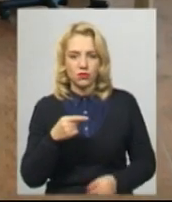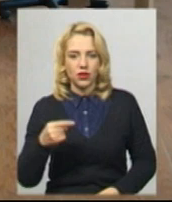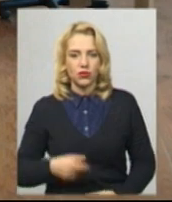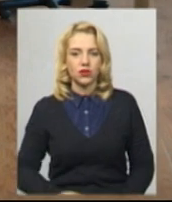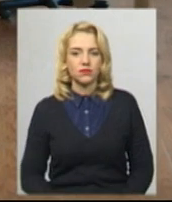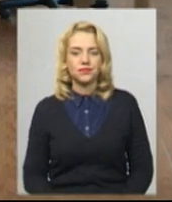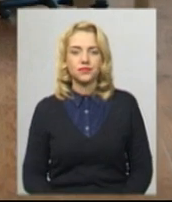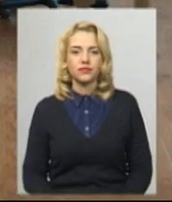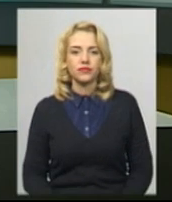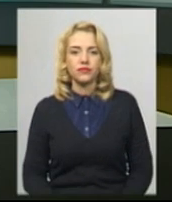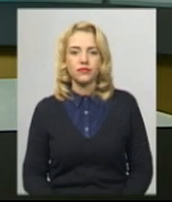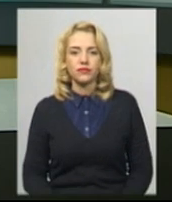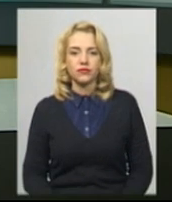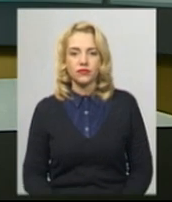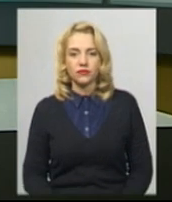Хмельницький.